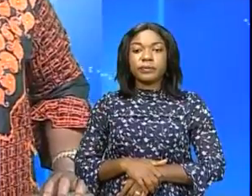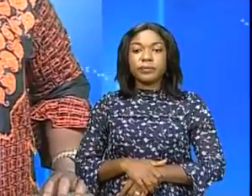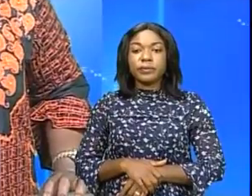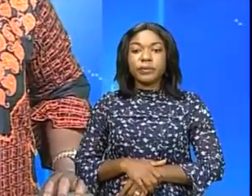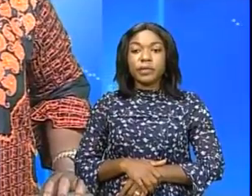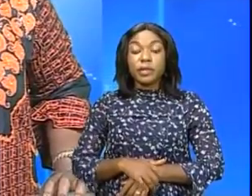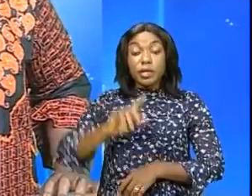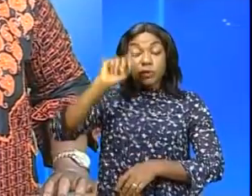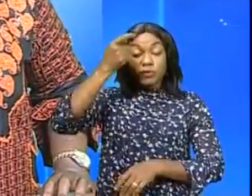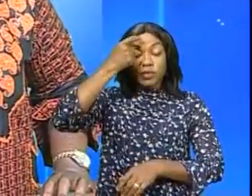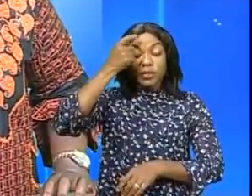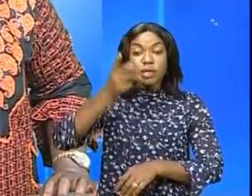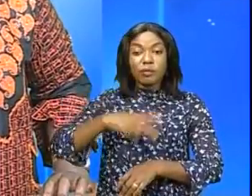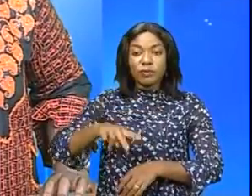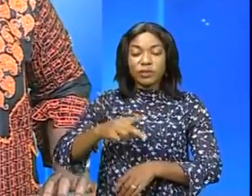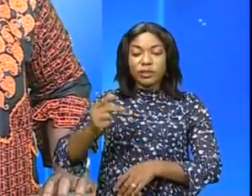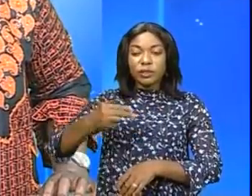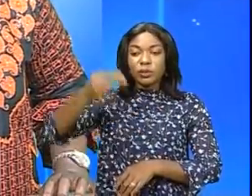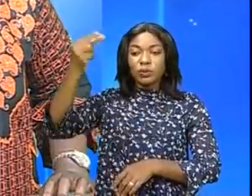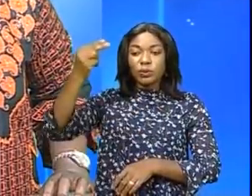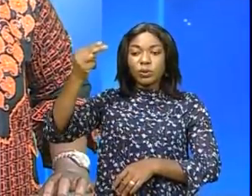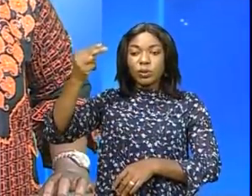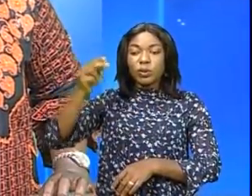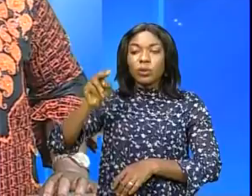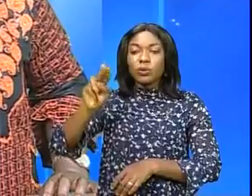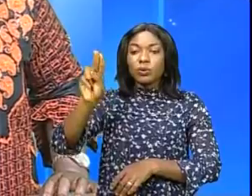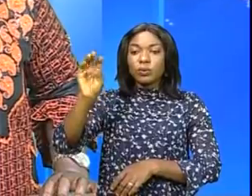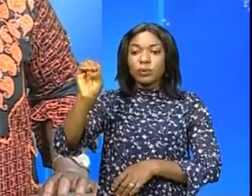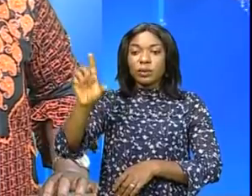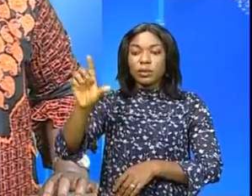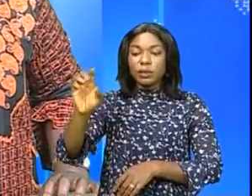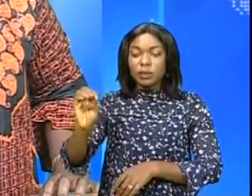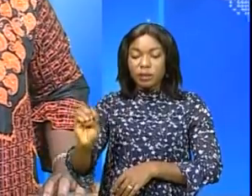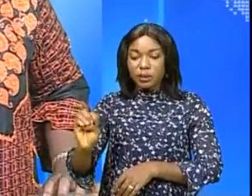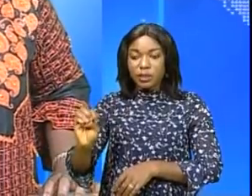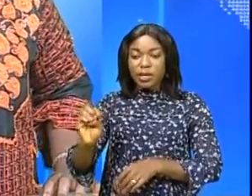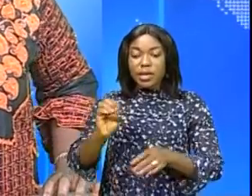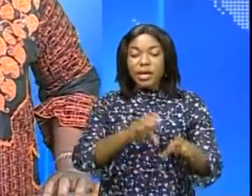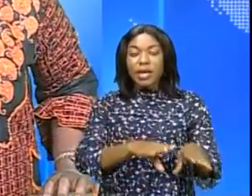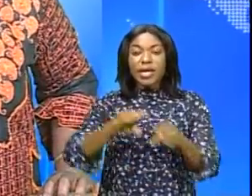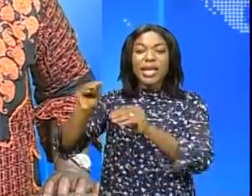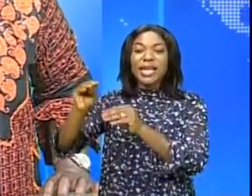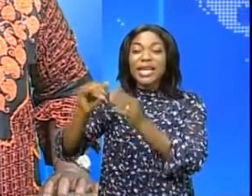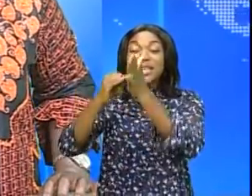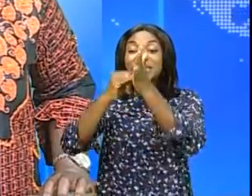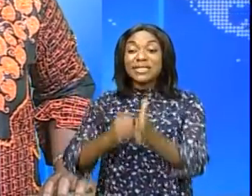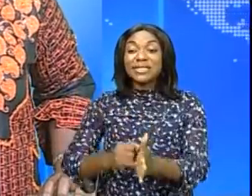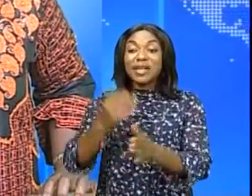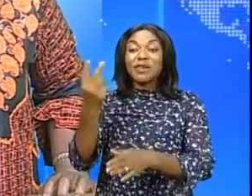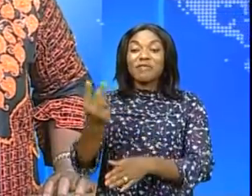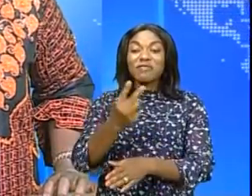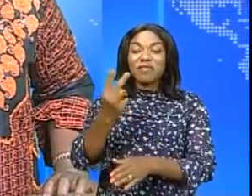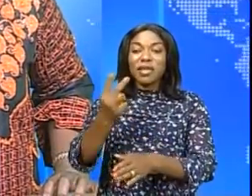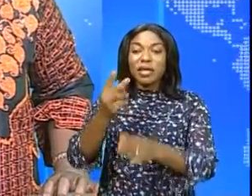Le gouverneur de la province du Haut-Wélie, Christopher Nanga, a délocalisé 620 ménages occupant